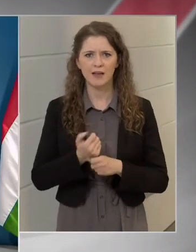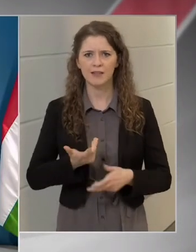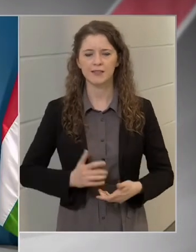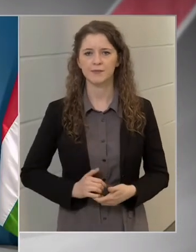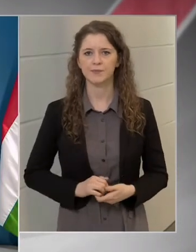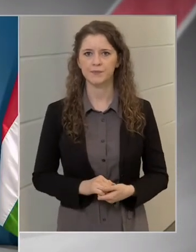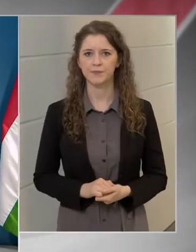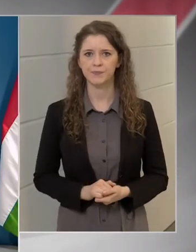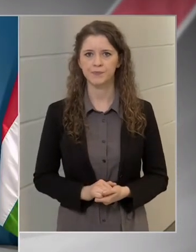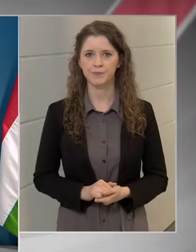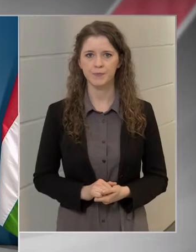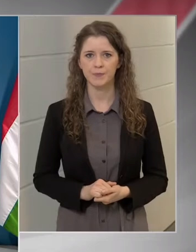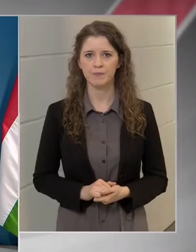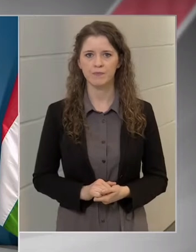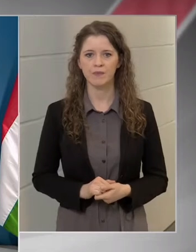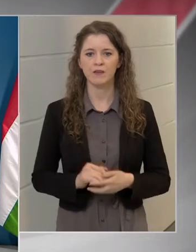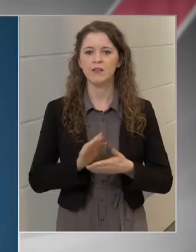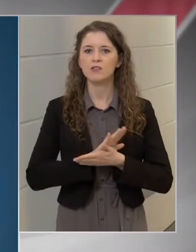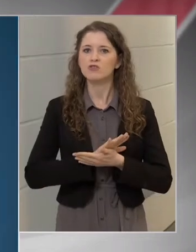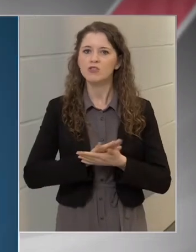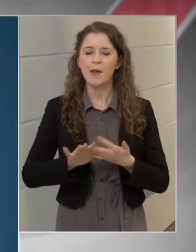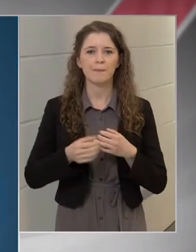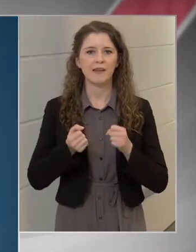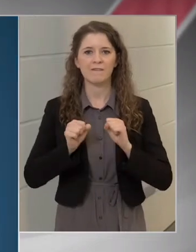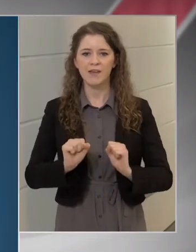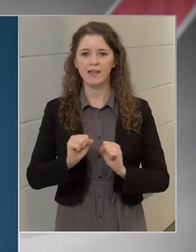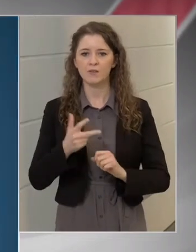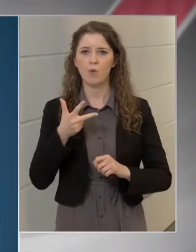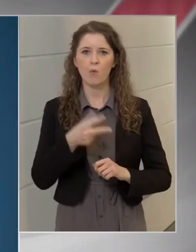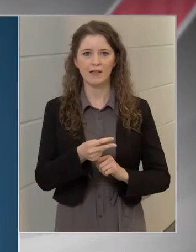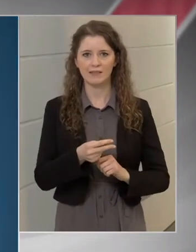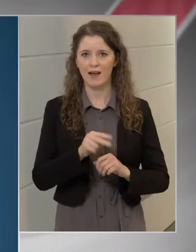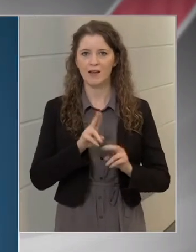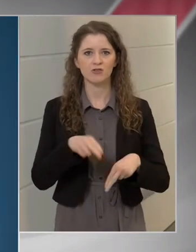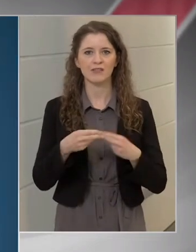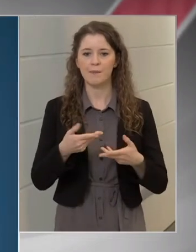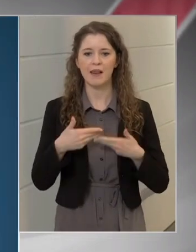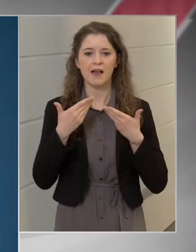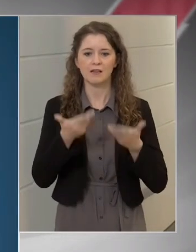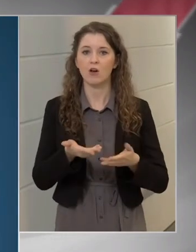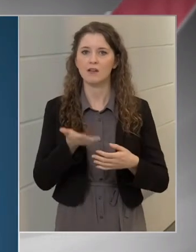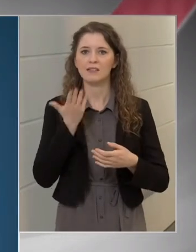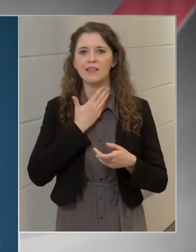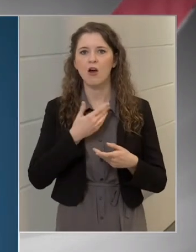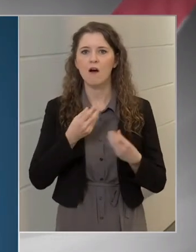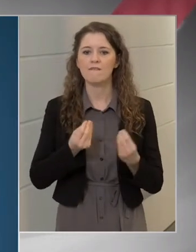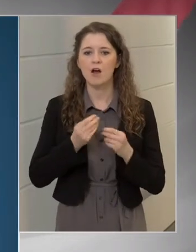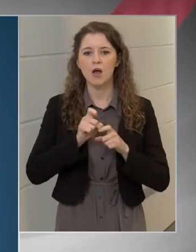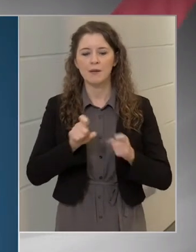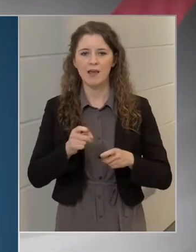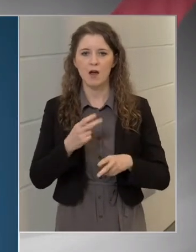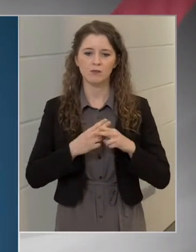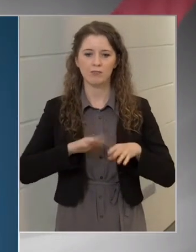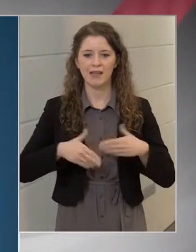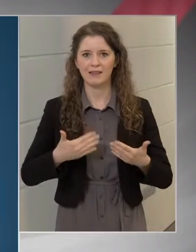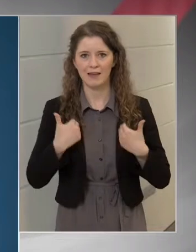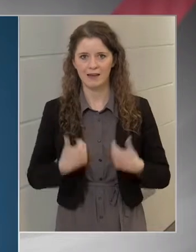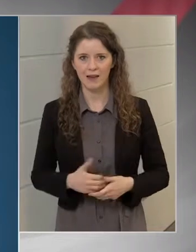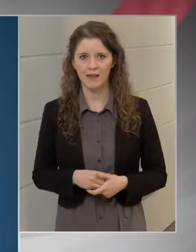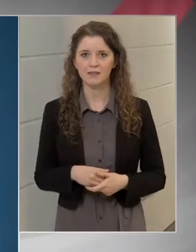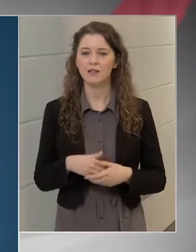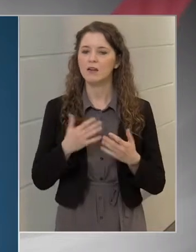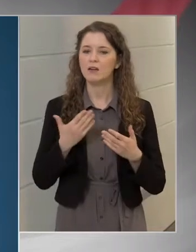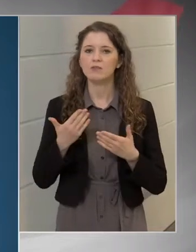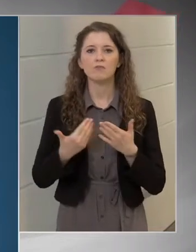Semmilyen védőoltást nem adunk akut megbetegedés esetén, sem az új koronavírus